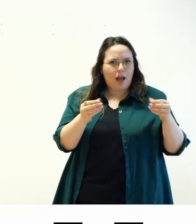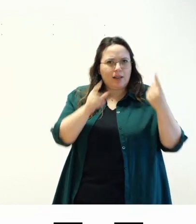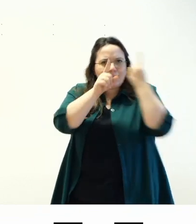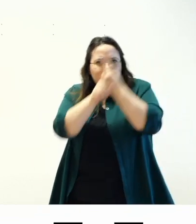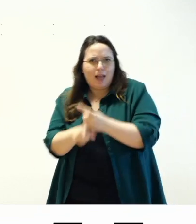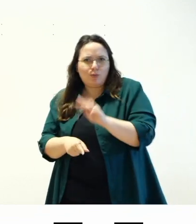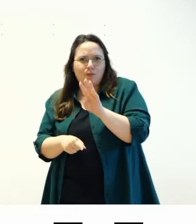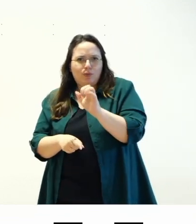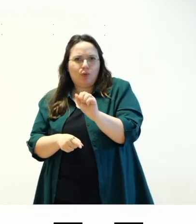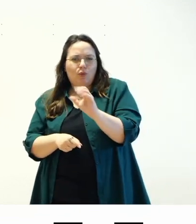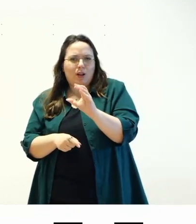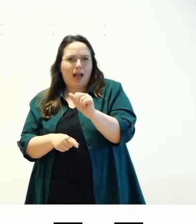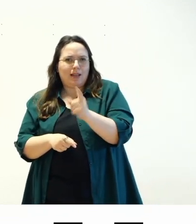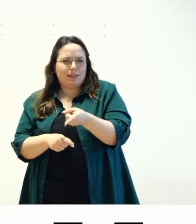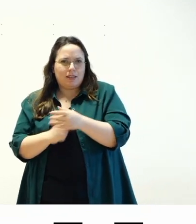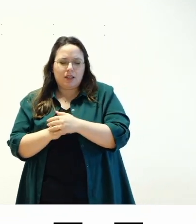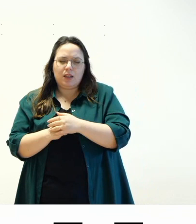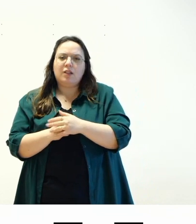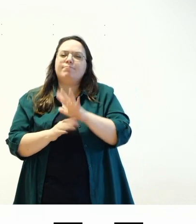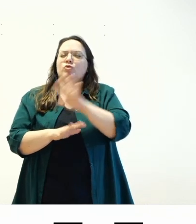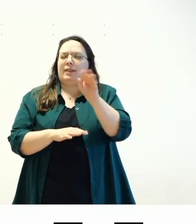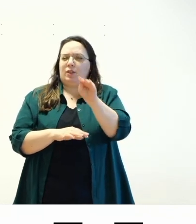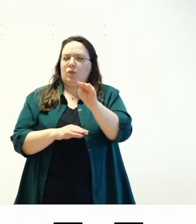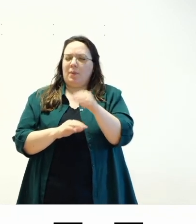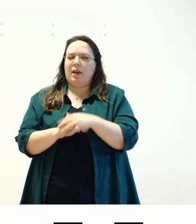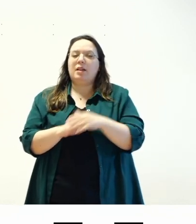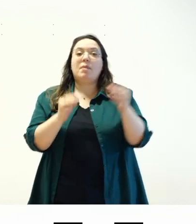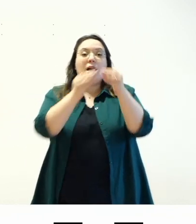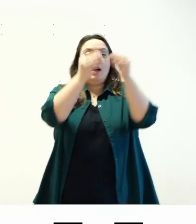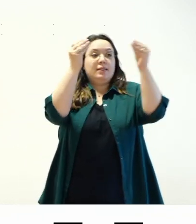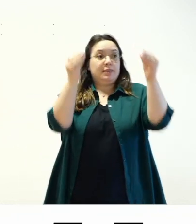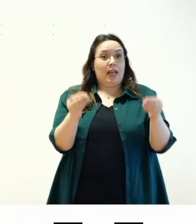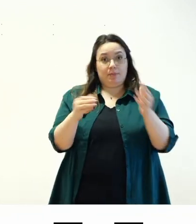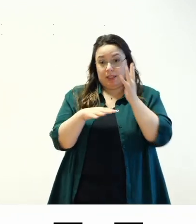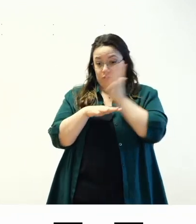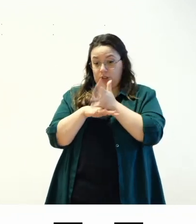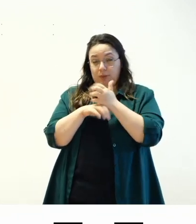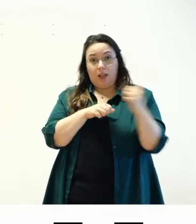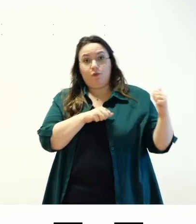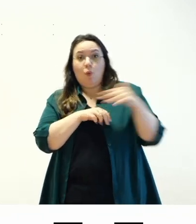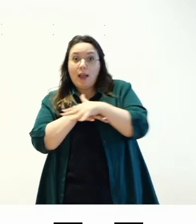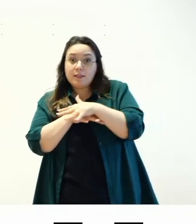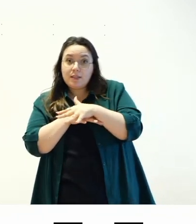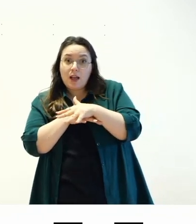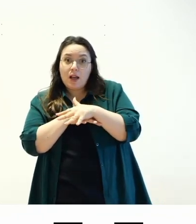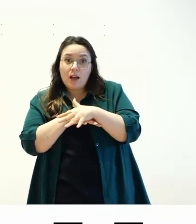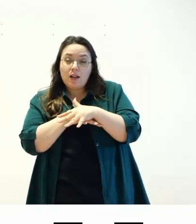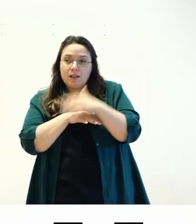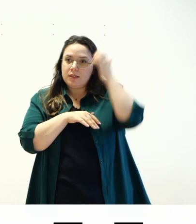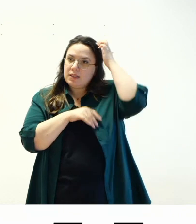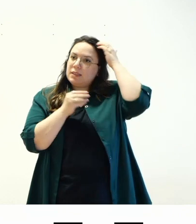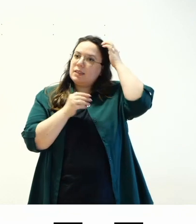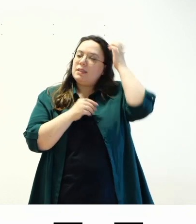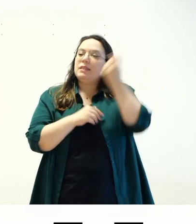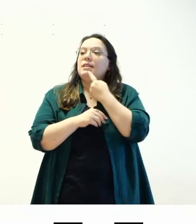domanda successiva ma un tema ha influenza sull'accessibilità di un sito chi pensa di sì